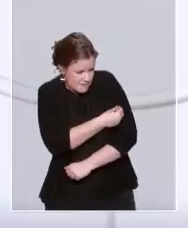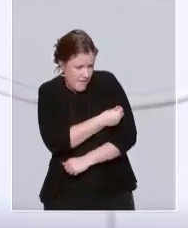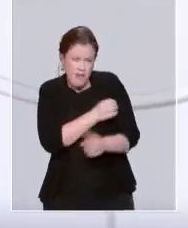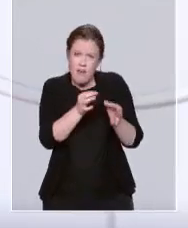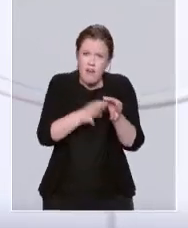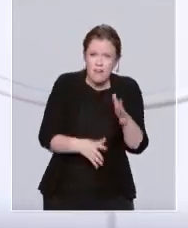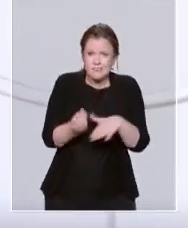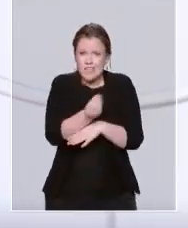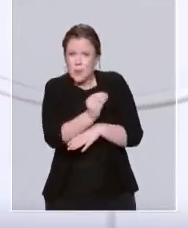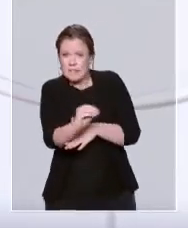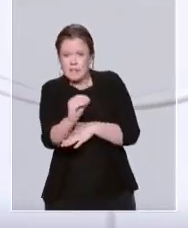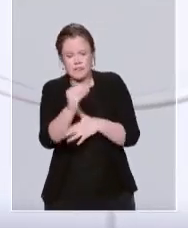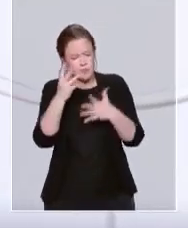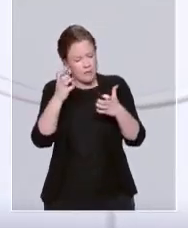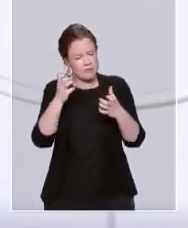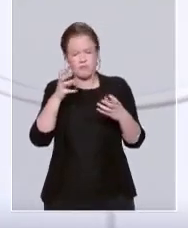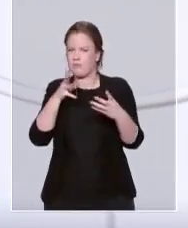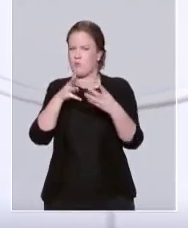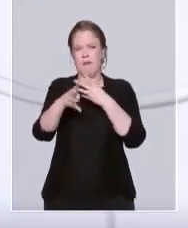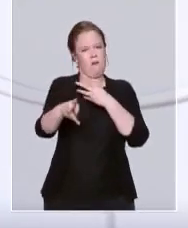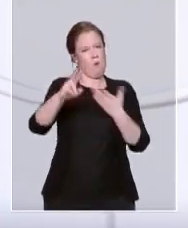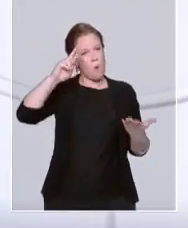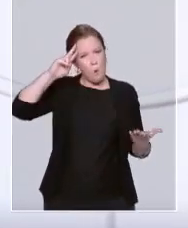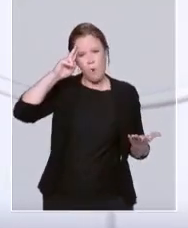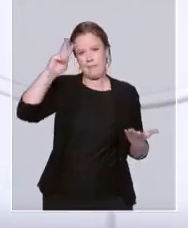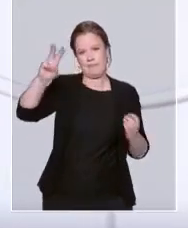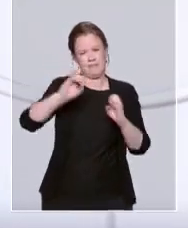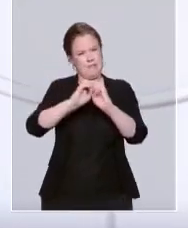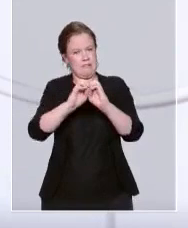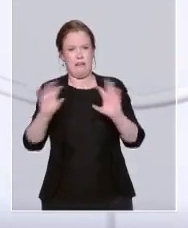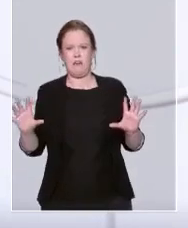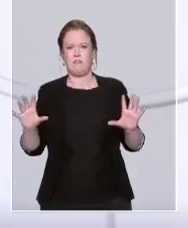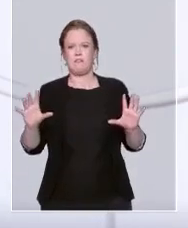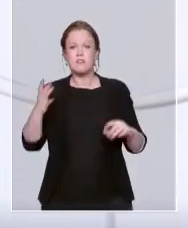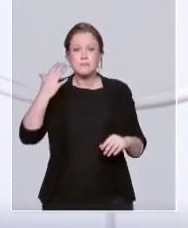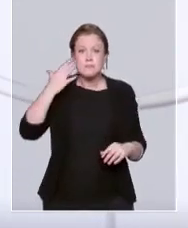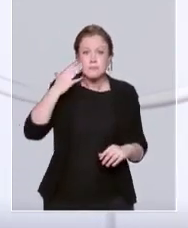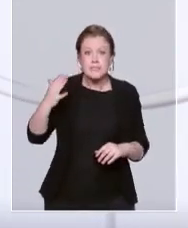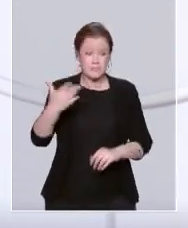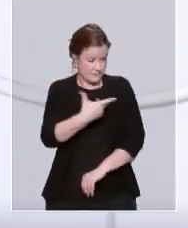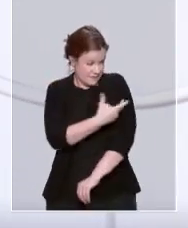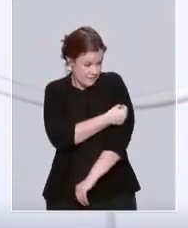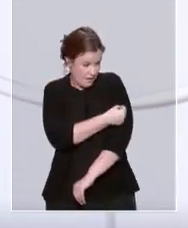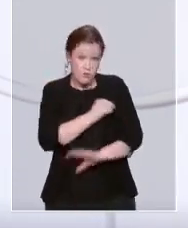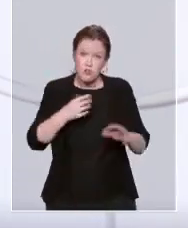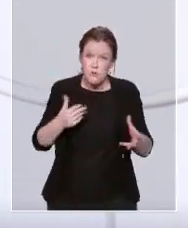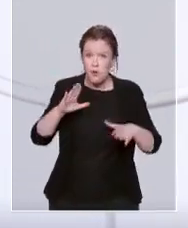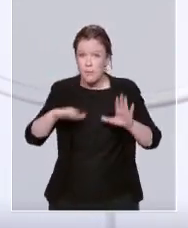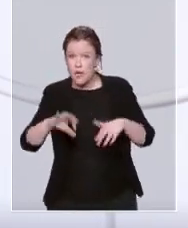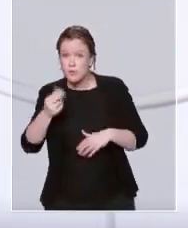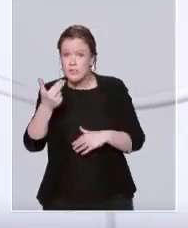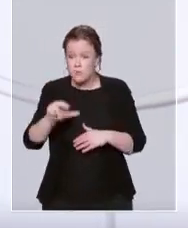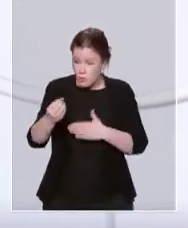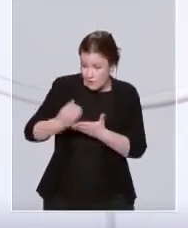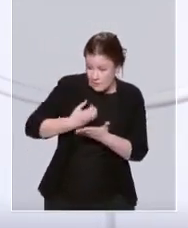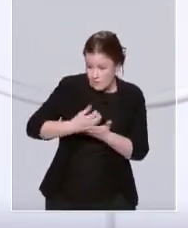La vaccination doit se faire de manière claire, transparente, en partageant à chaque étape toutes les informations, ce que